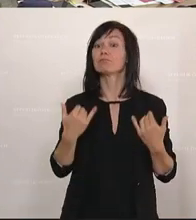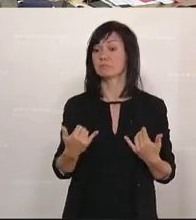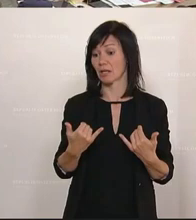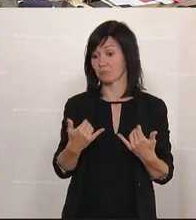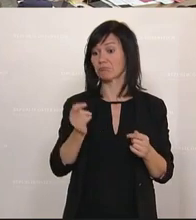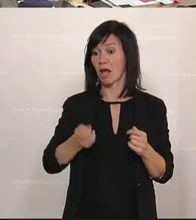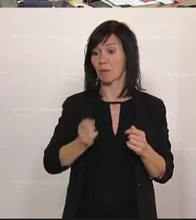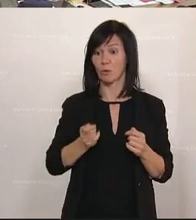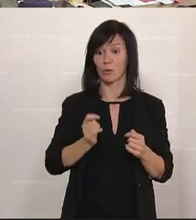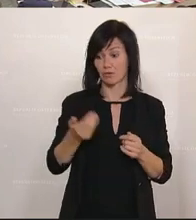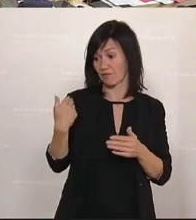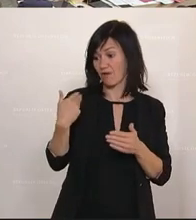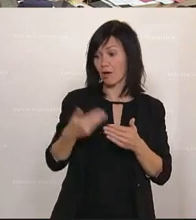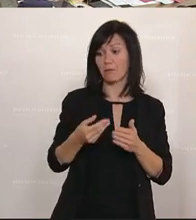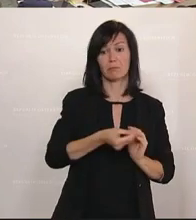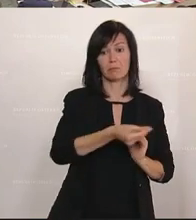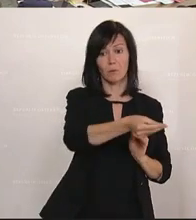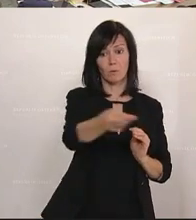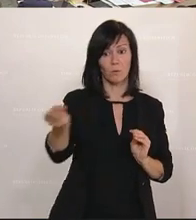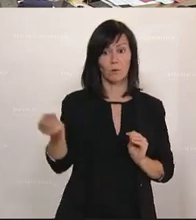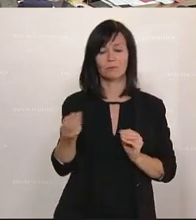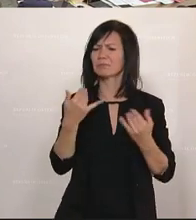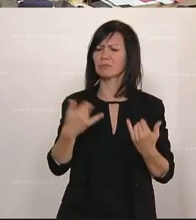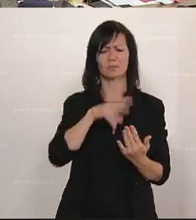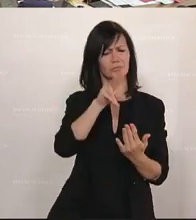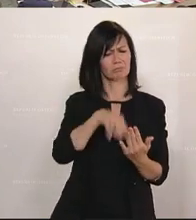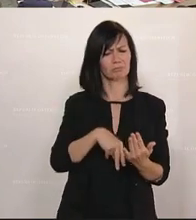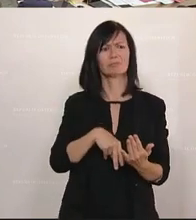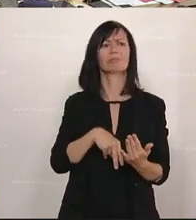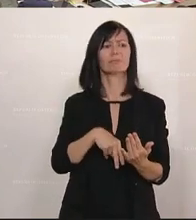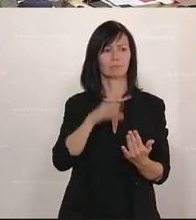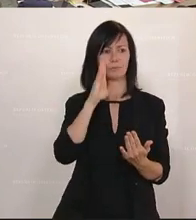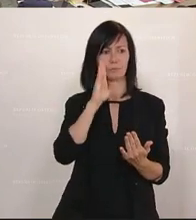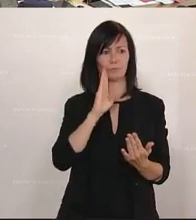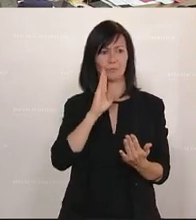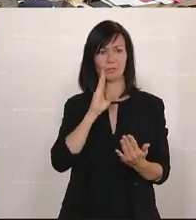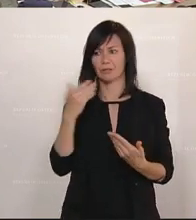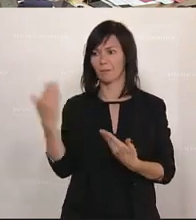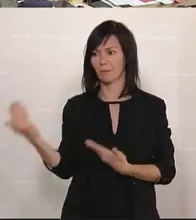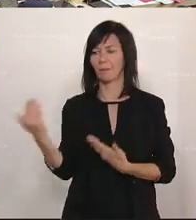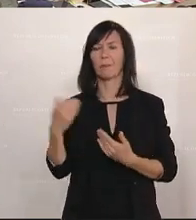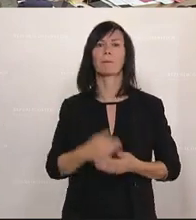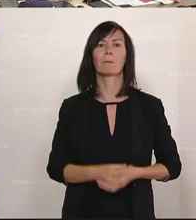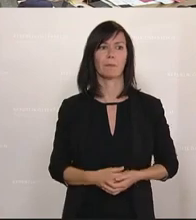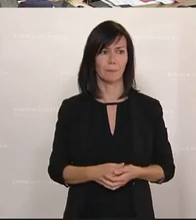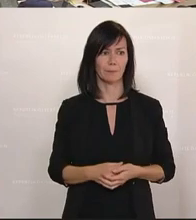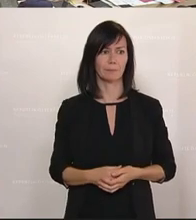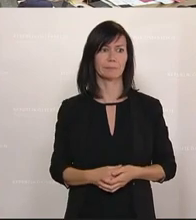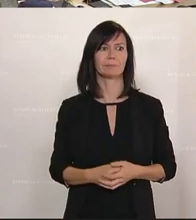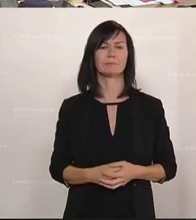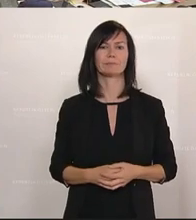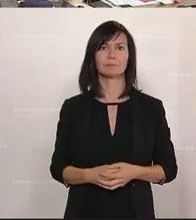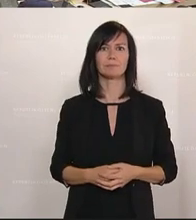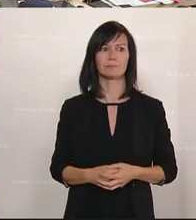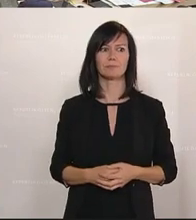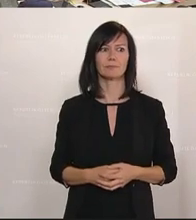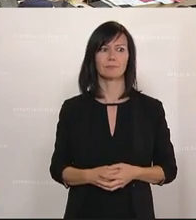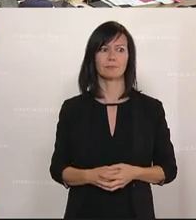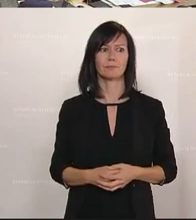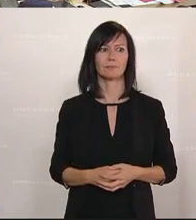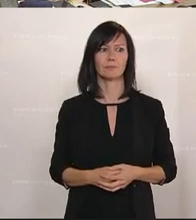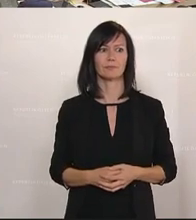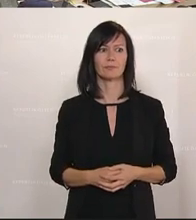Wirtschaftsbundaffäre in Vorarlberg, die umstrittenen Corona-Förderungen, die der ÖVP-nahe Seniorenbund in Oberösterreich bekommen hat